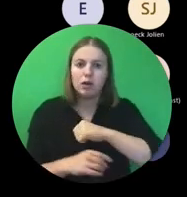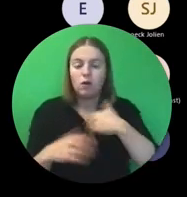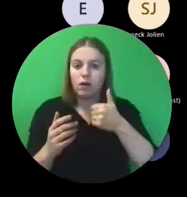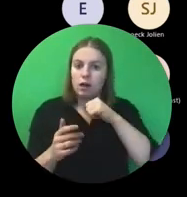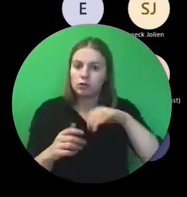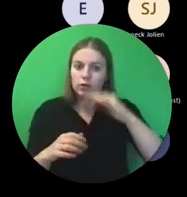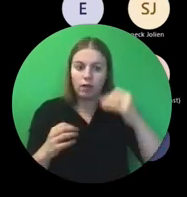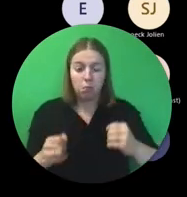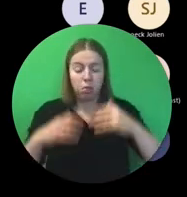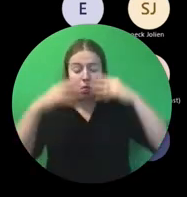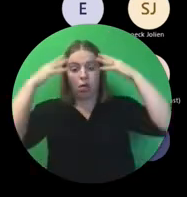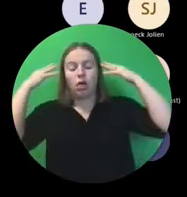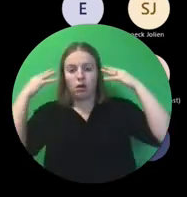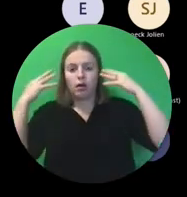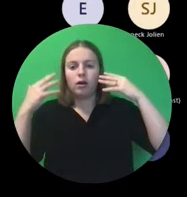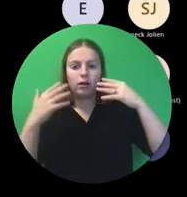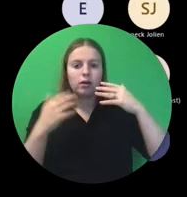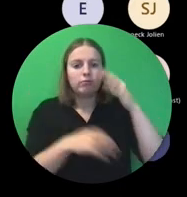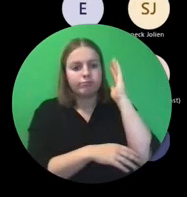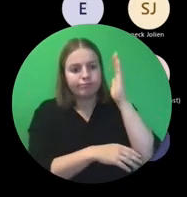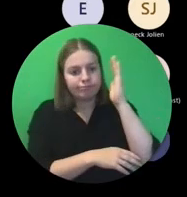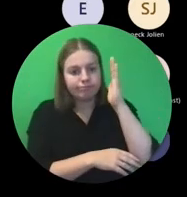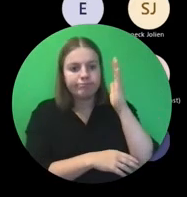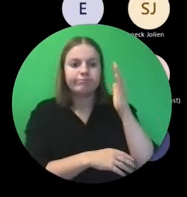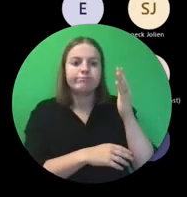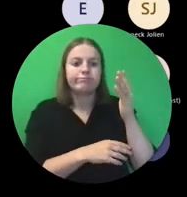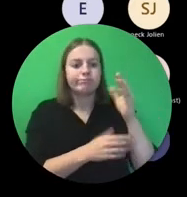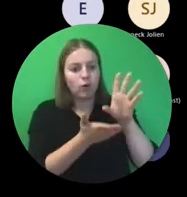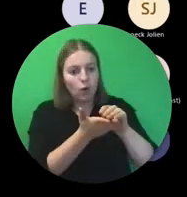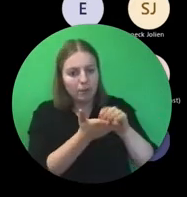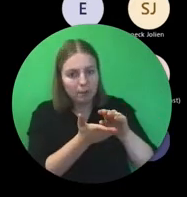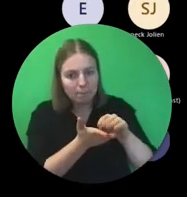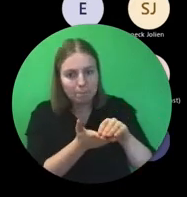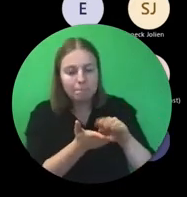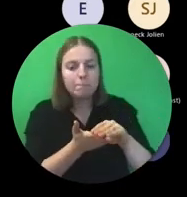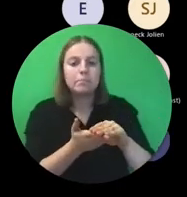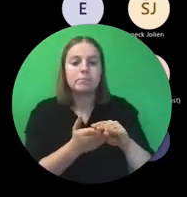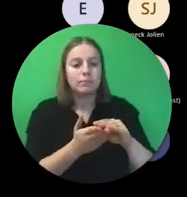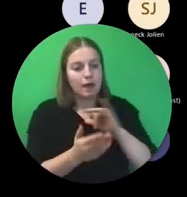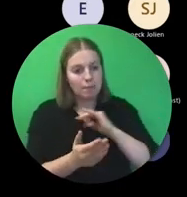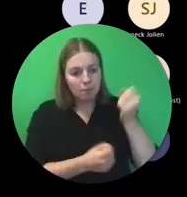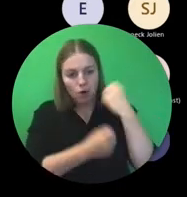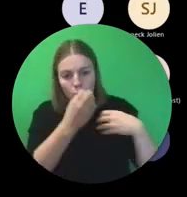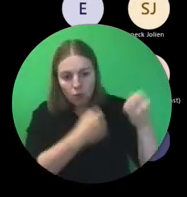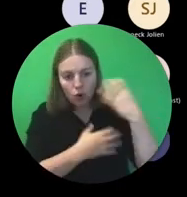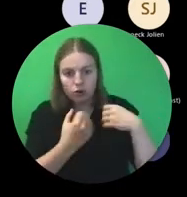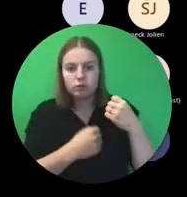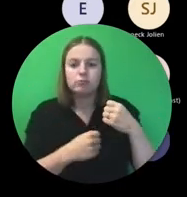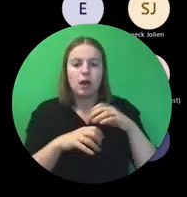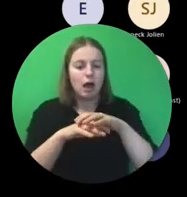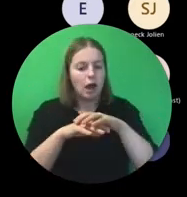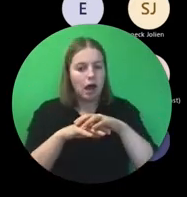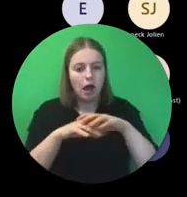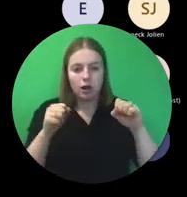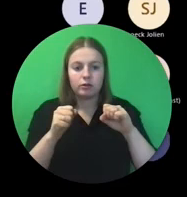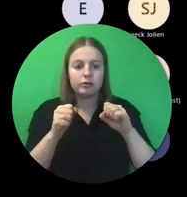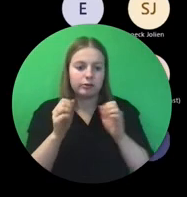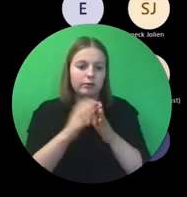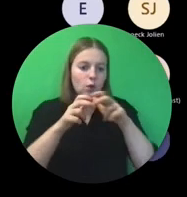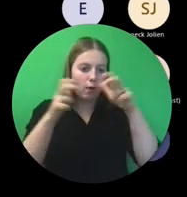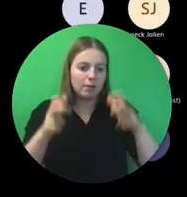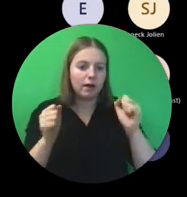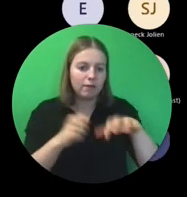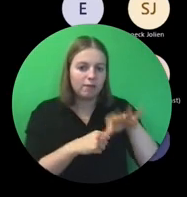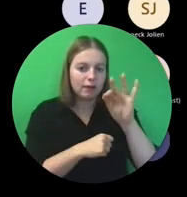te veel is, de presentatie wordt opgenomen, de PowerPoint is er. En het wordt allemaal gepubliceerd via onze website.